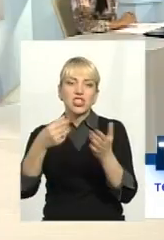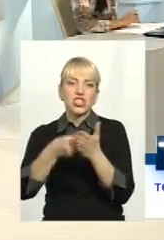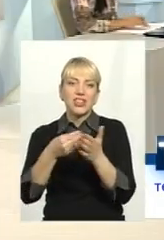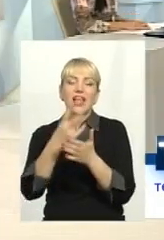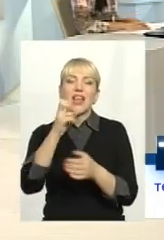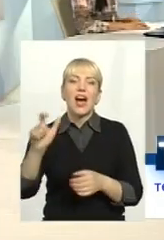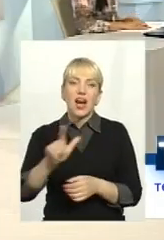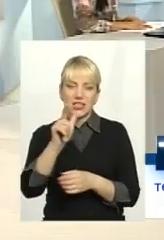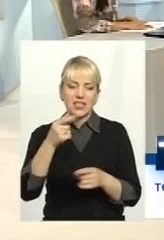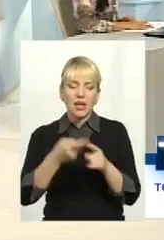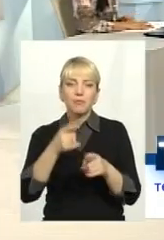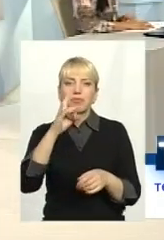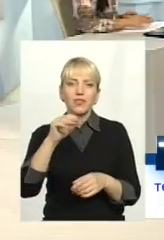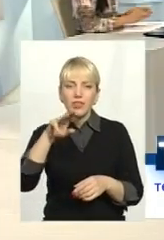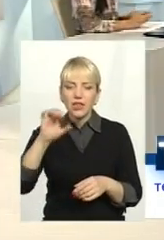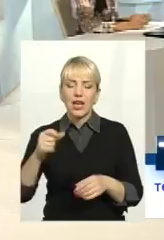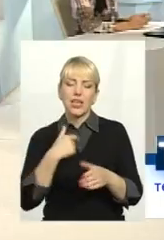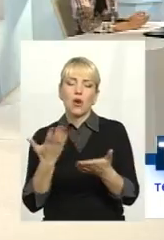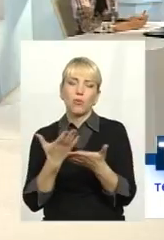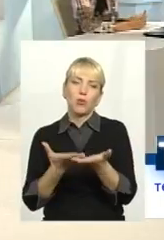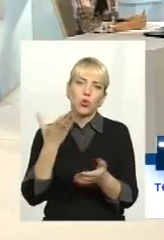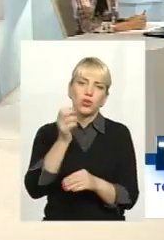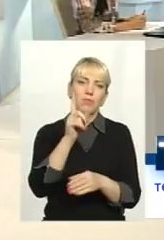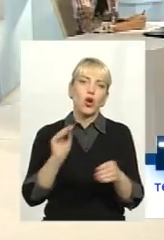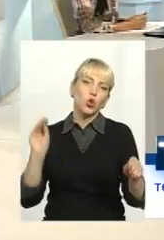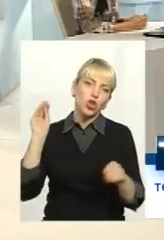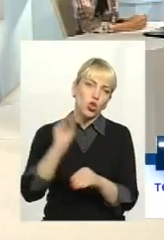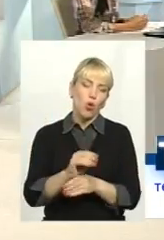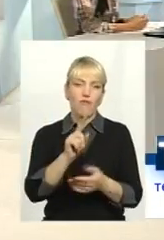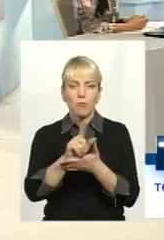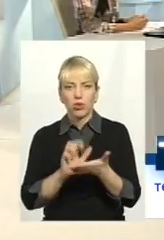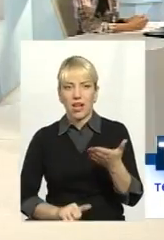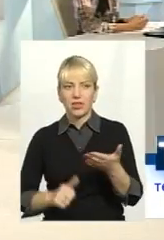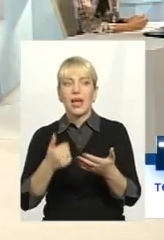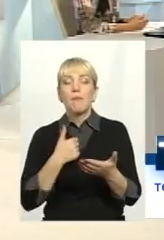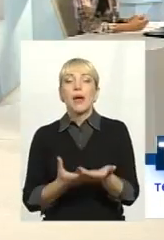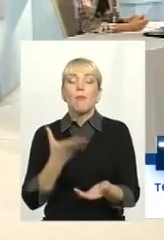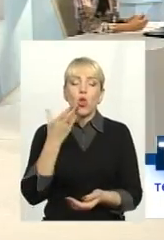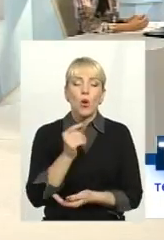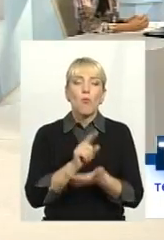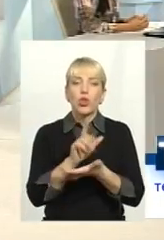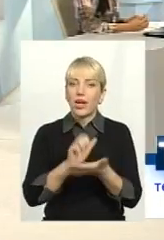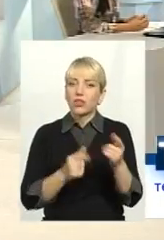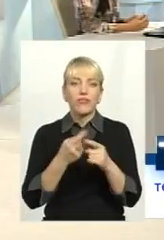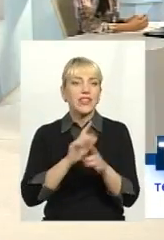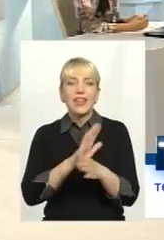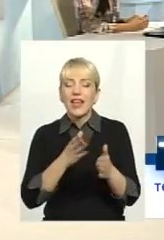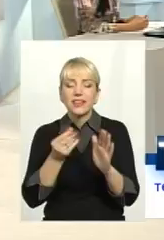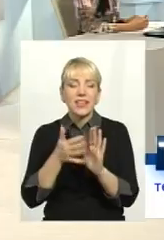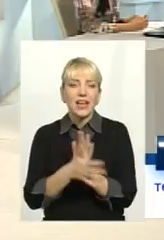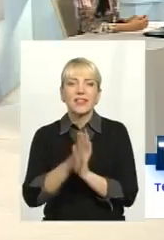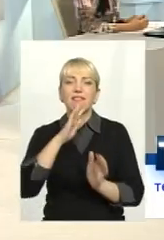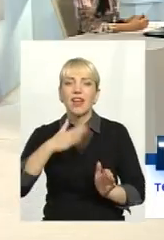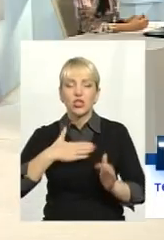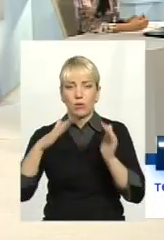рента, яку ми сплатимо як додатковий податок. І ми платимо податок, але він не йде на наші будинки, він не йде на